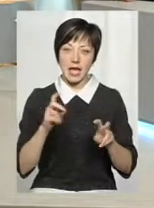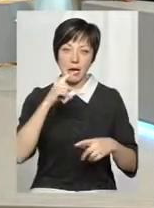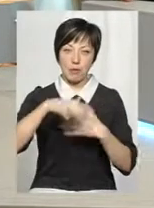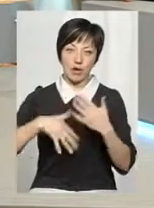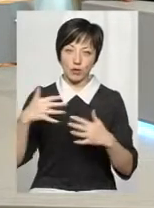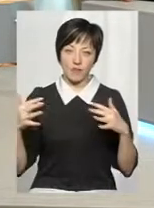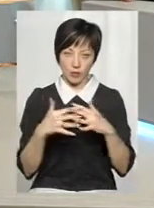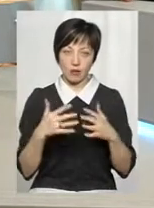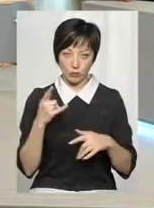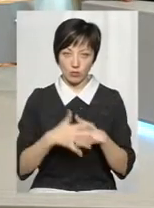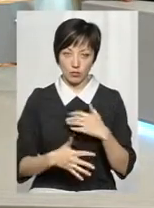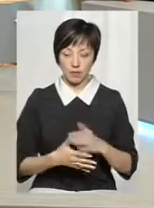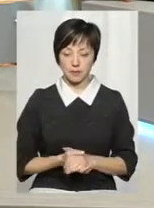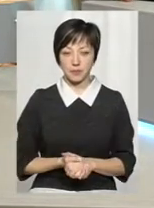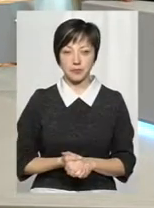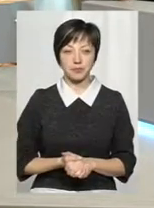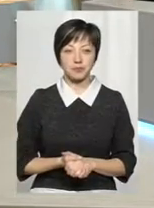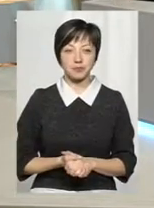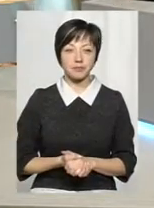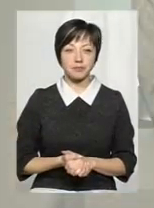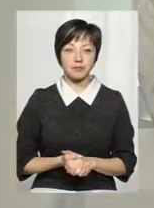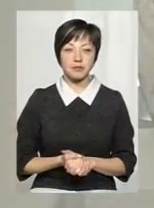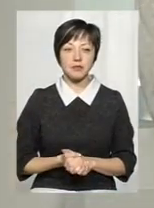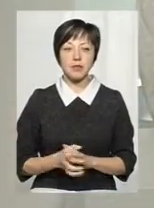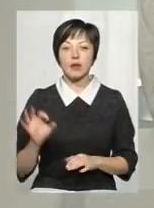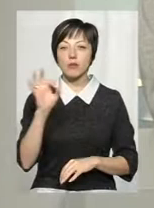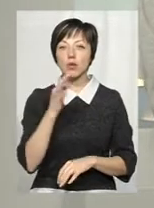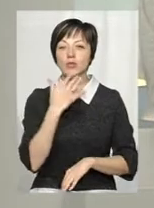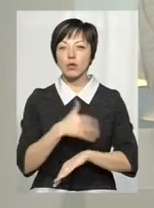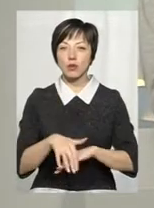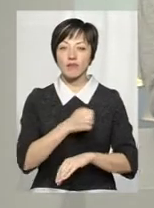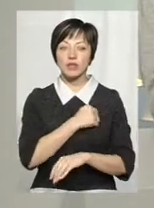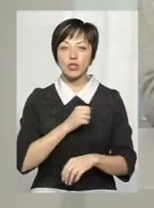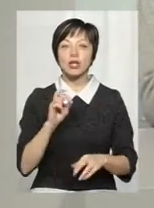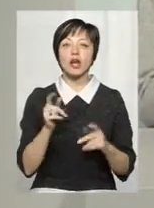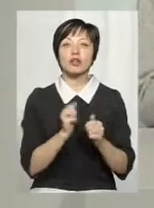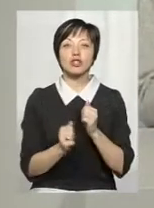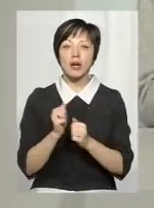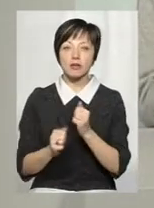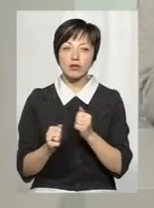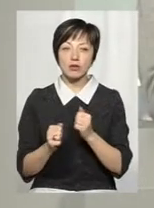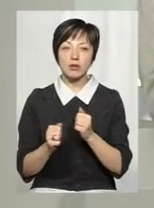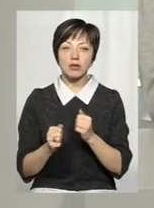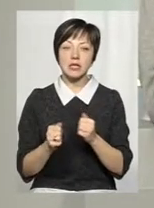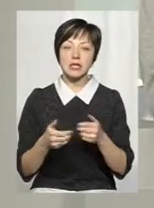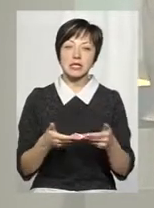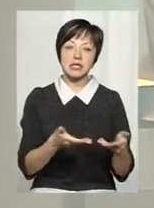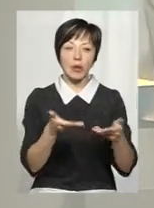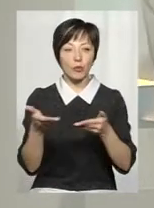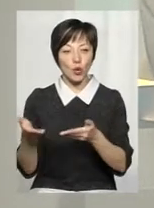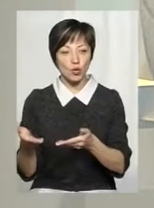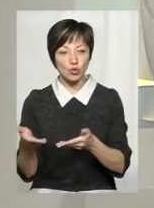зрозуміти це одне. От і все. А на рахунок закордонних військових, як часто закордонні військові запрошують,